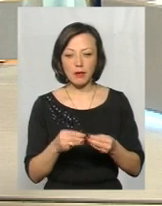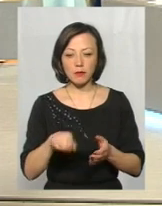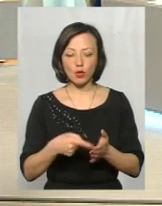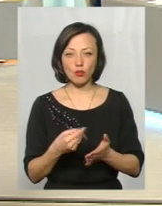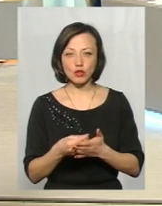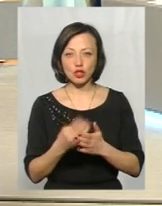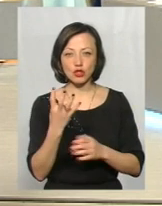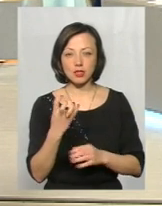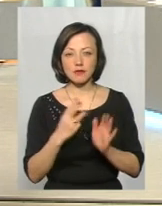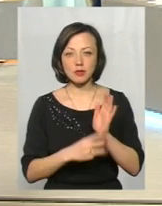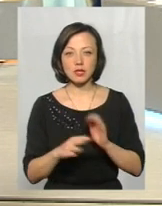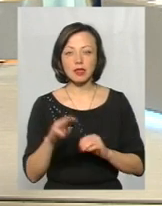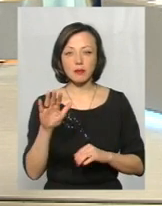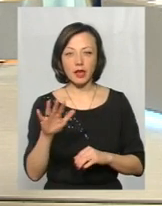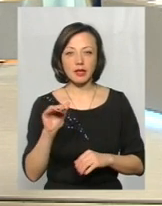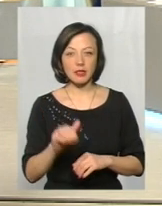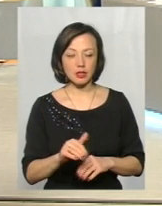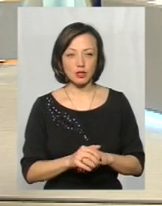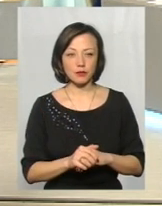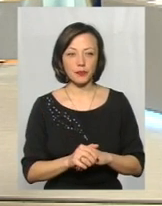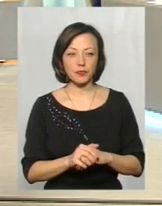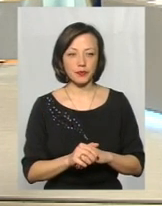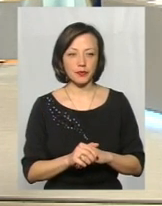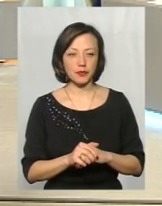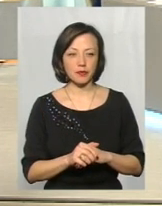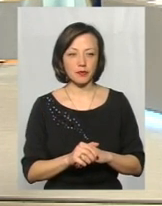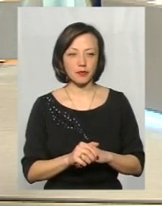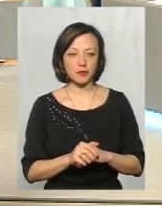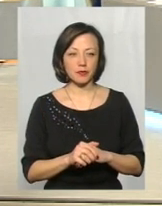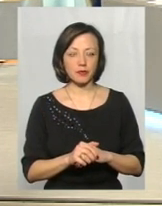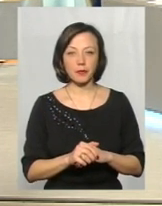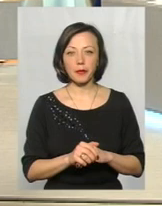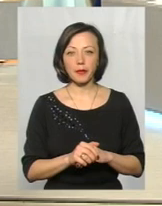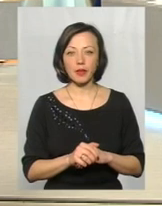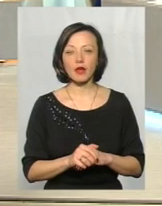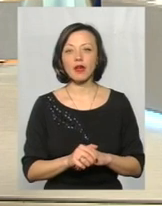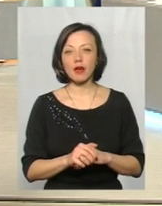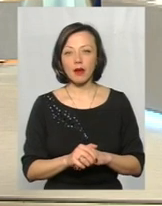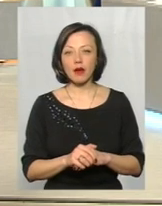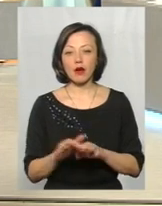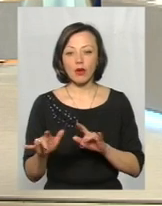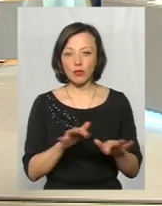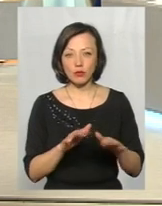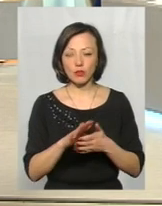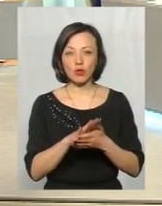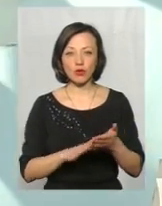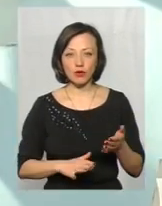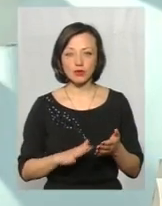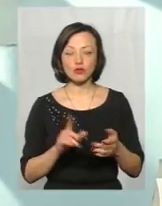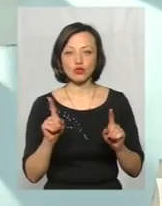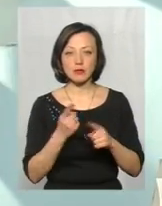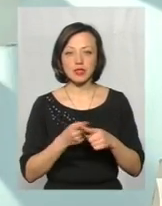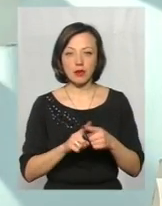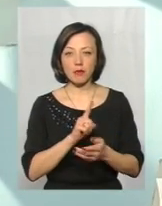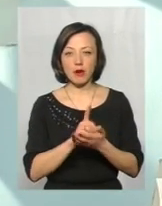міського бюджету 485 тисяч. Тобто, рухи все одно йдуть в напрямку того, що це має бути